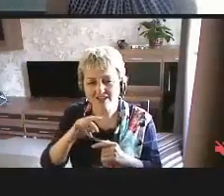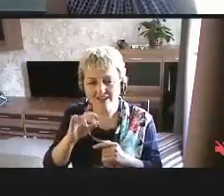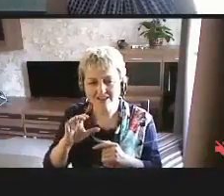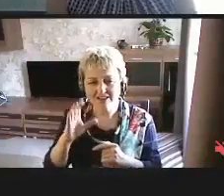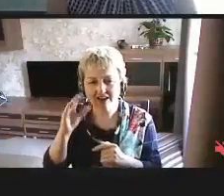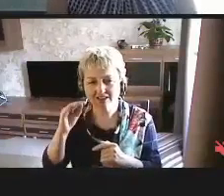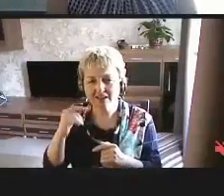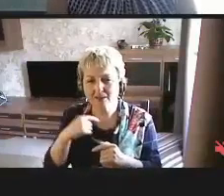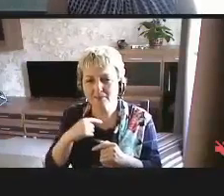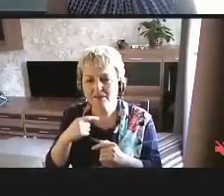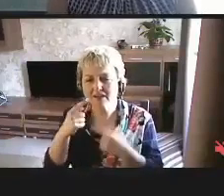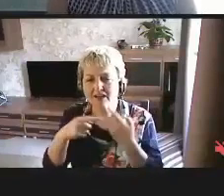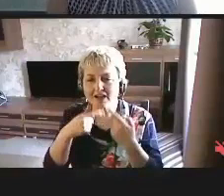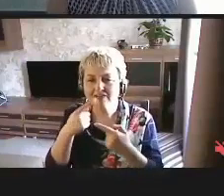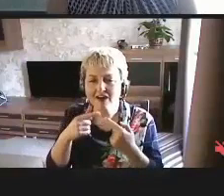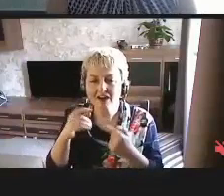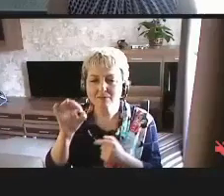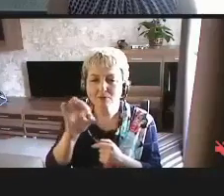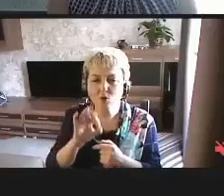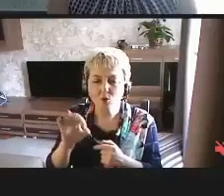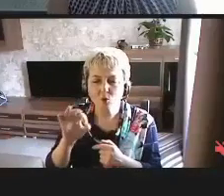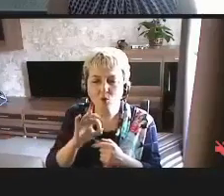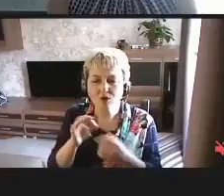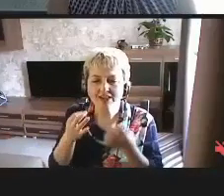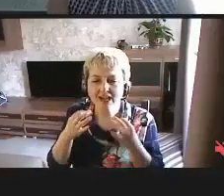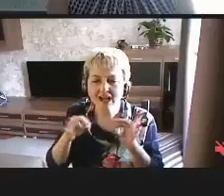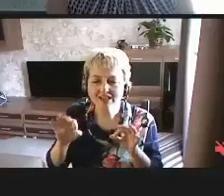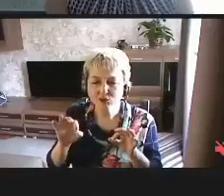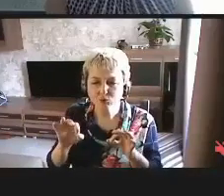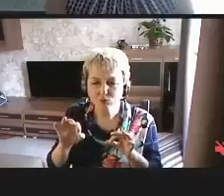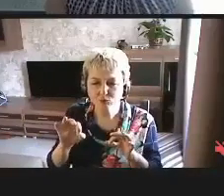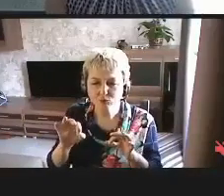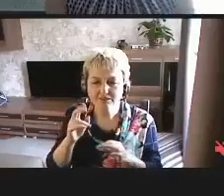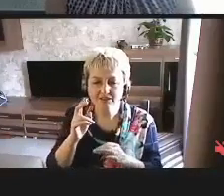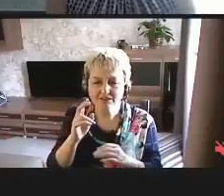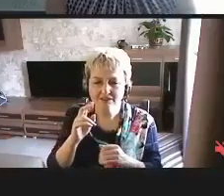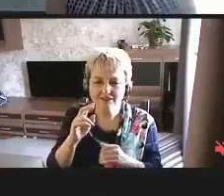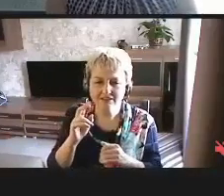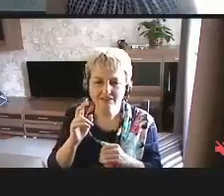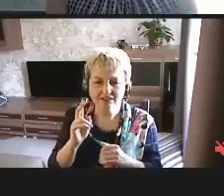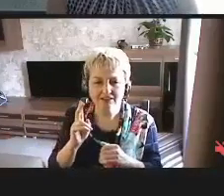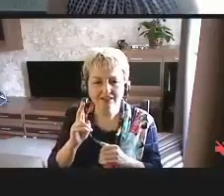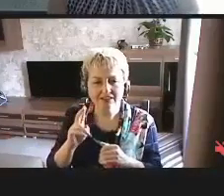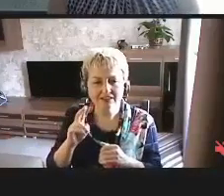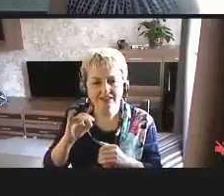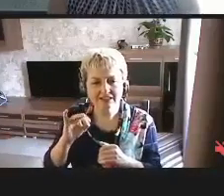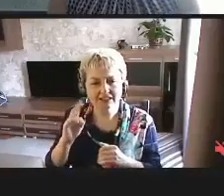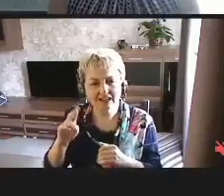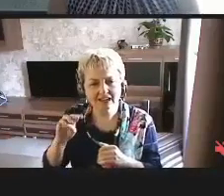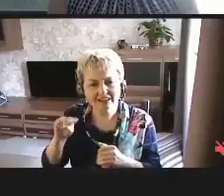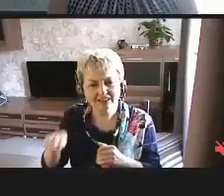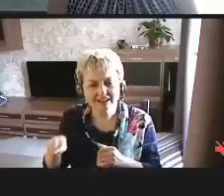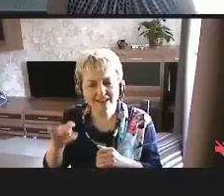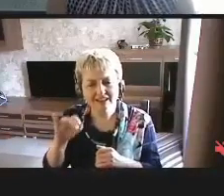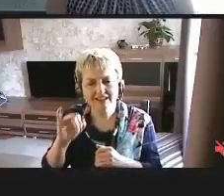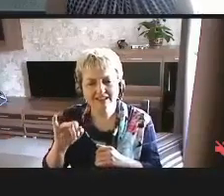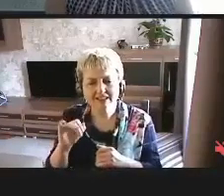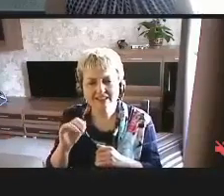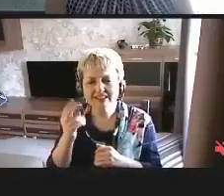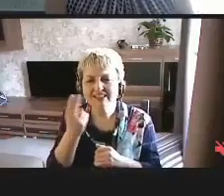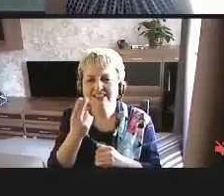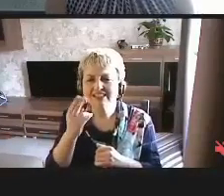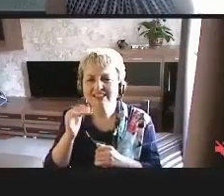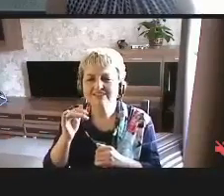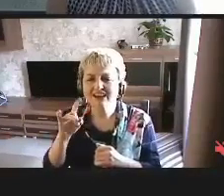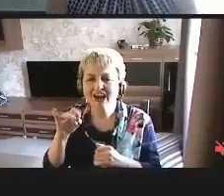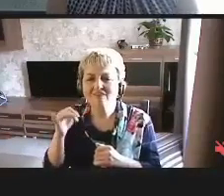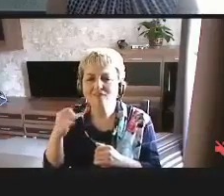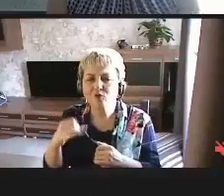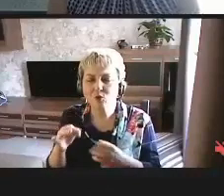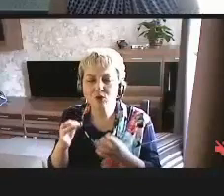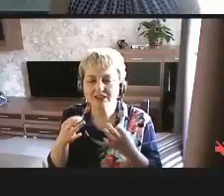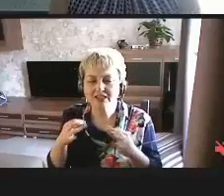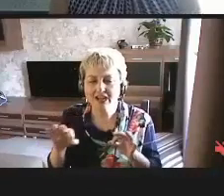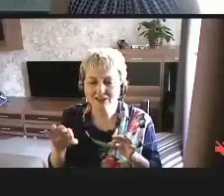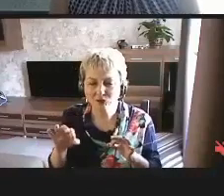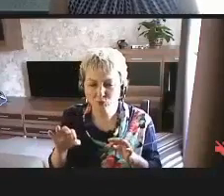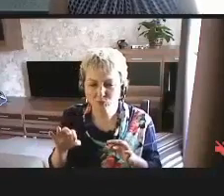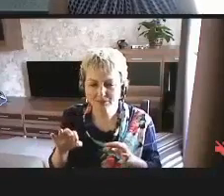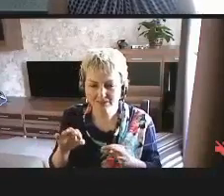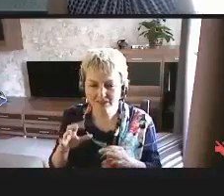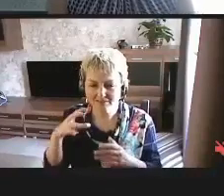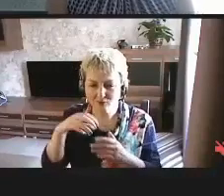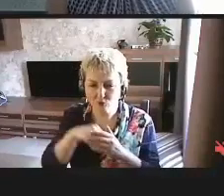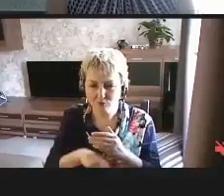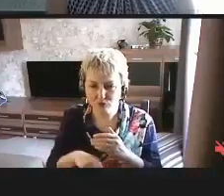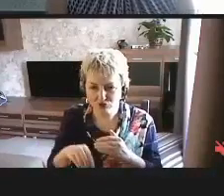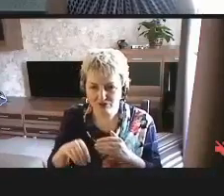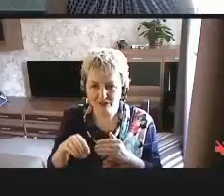говорим о доступности ИКТ и о цифровой доступности, в том